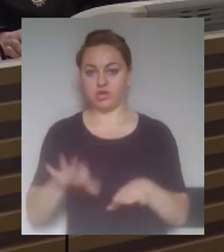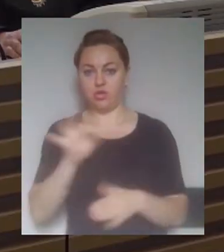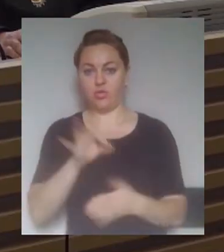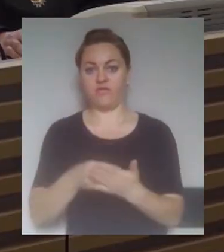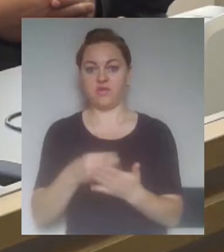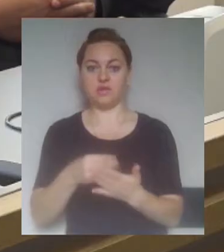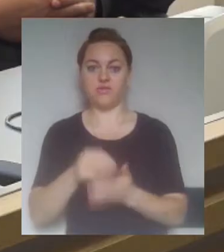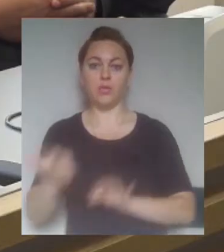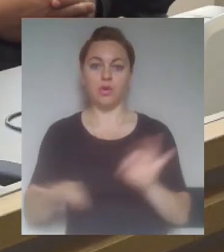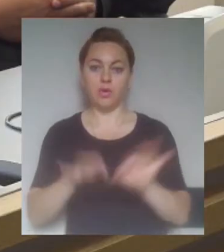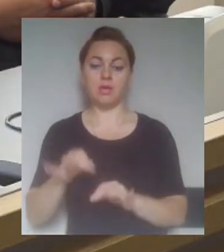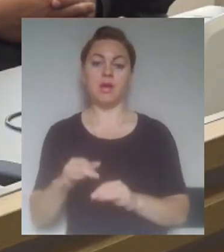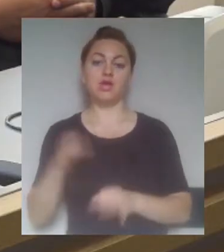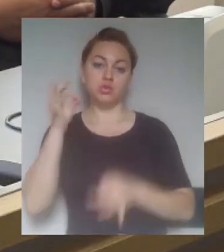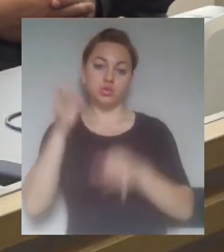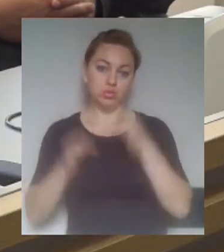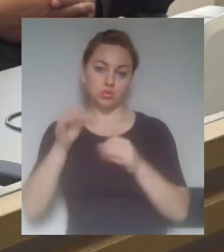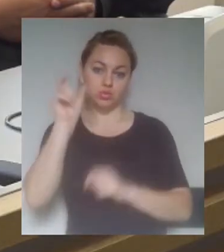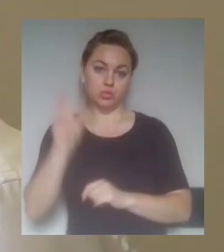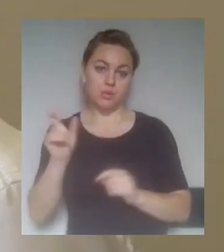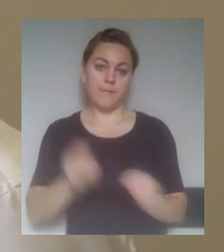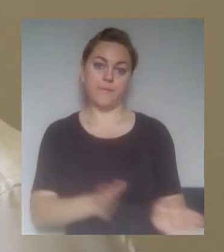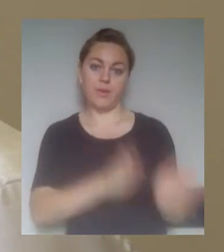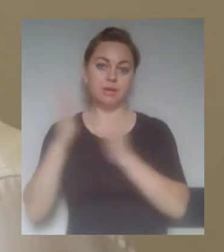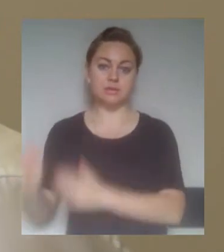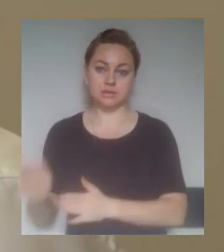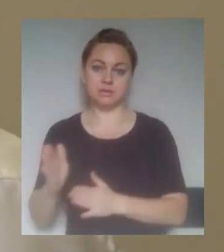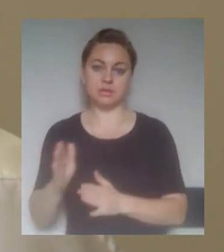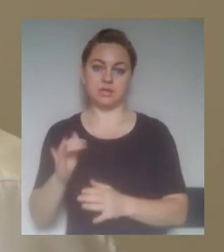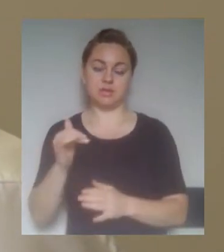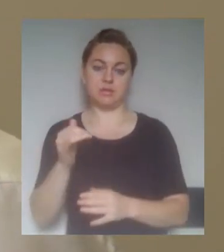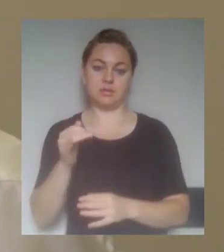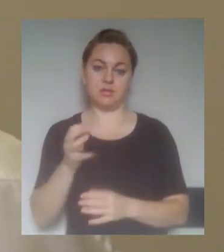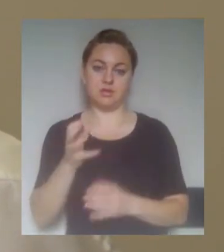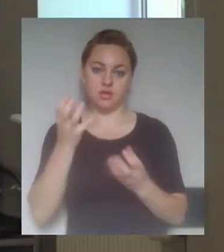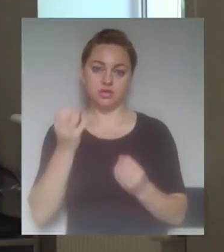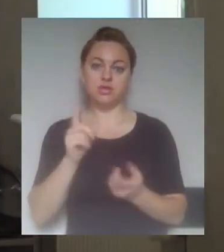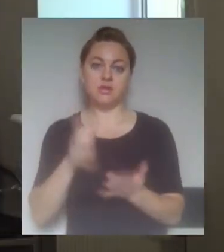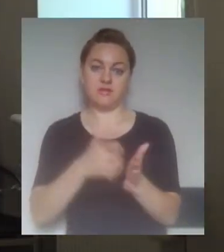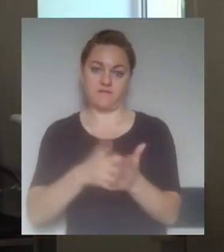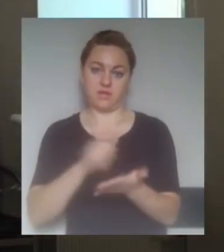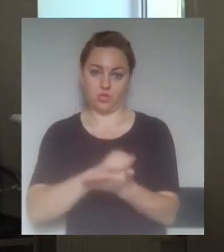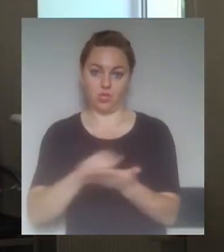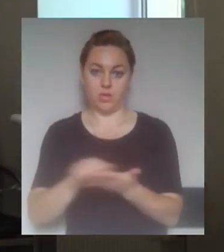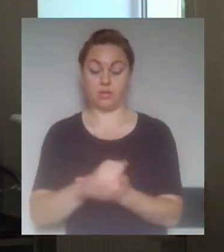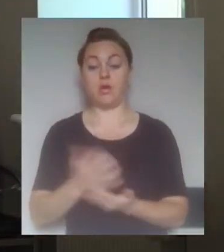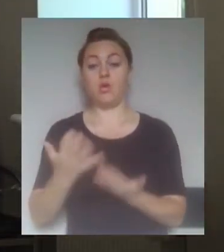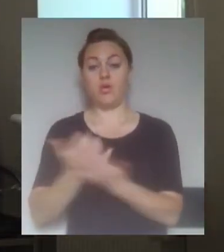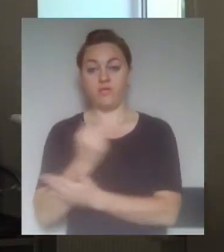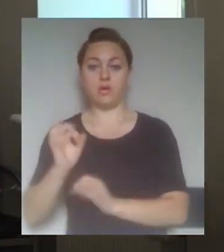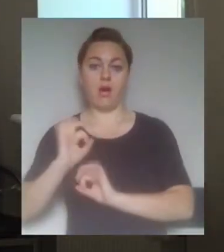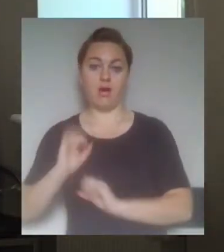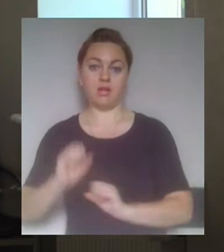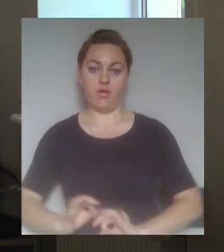перенесли засідання, аби міська рада надала необхідні документи. Адвокат позивача виступив проти цього. Є в нас засади